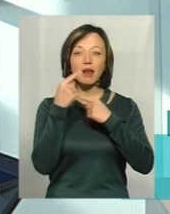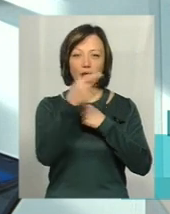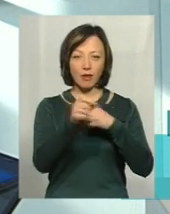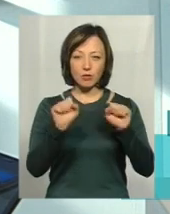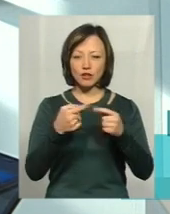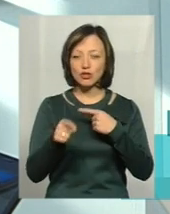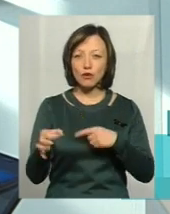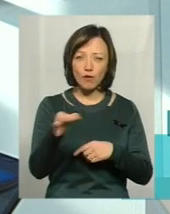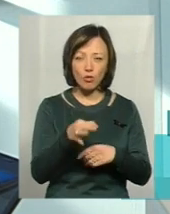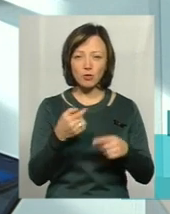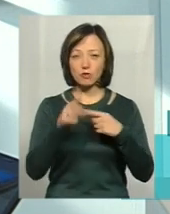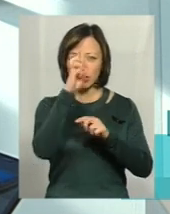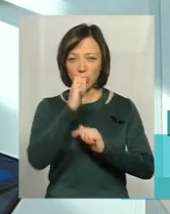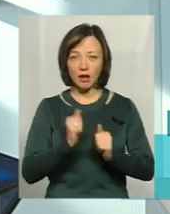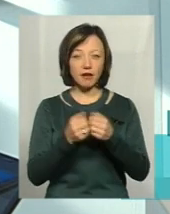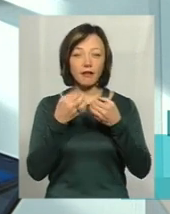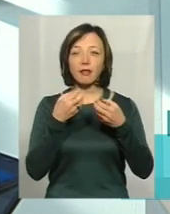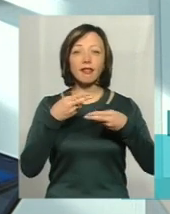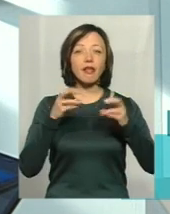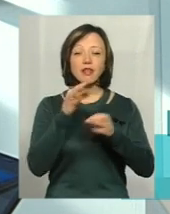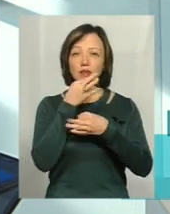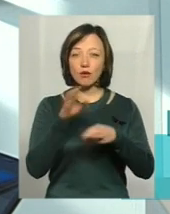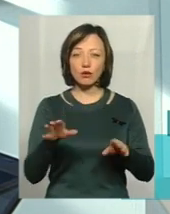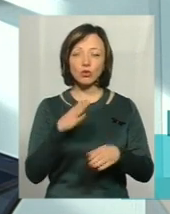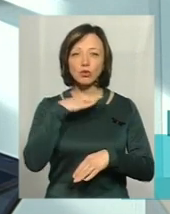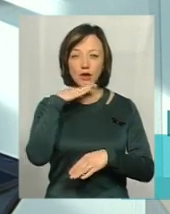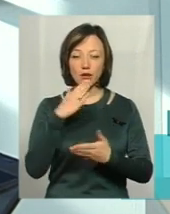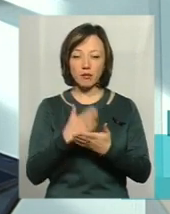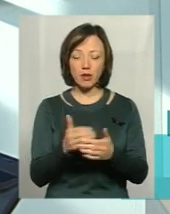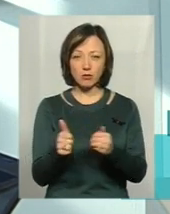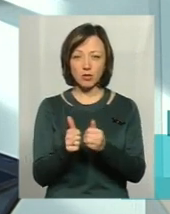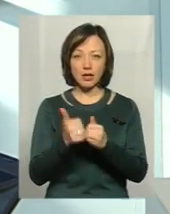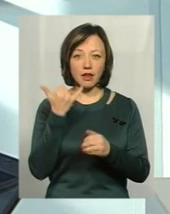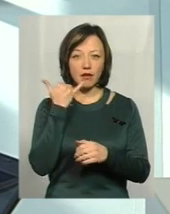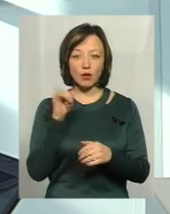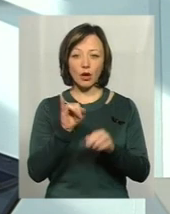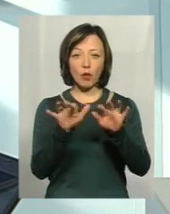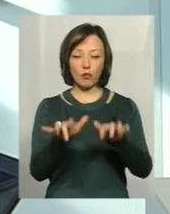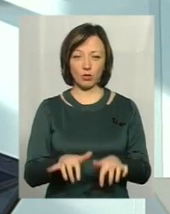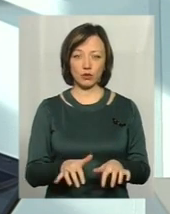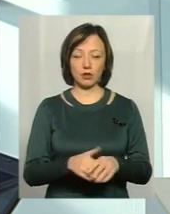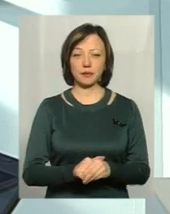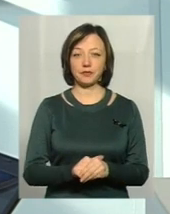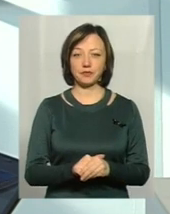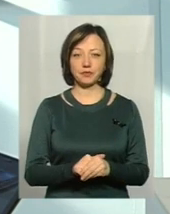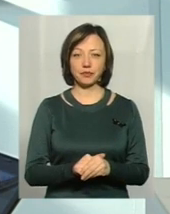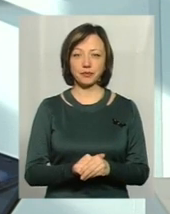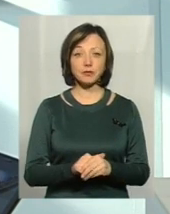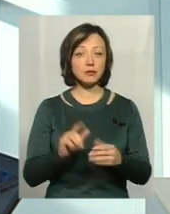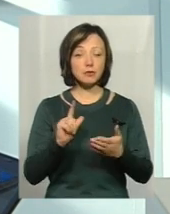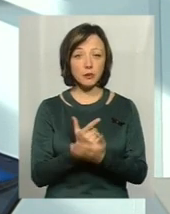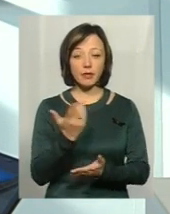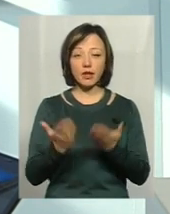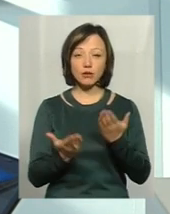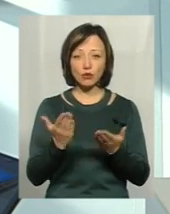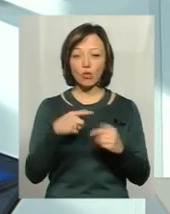У іншій області, в іншій країні, де завгодно. Йому достатньо мати поруч з собою телефон і комп'ютер. Ну, знову ж таки,